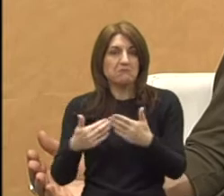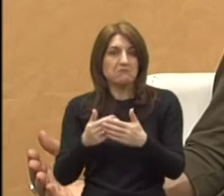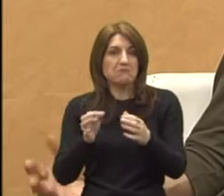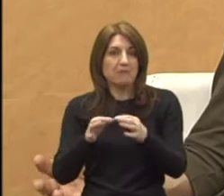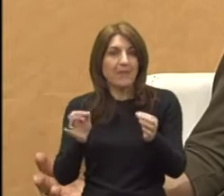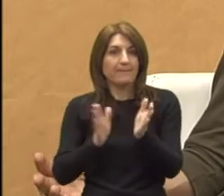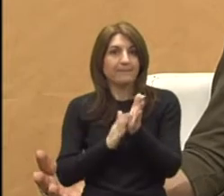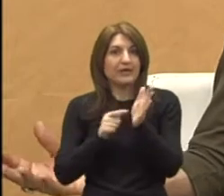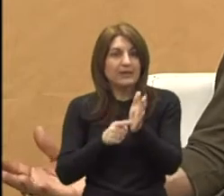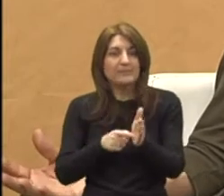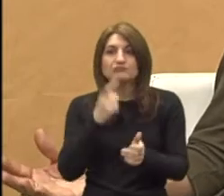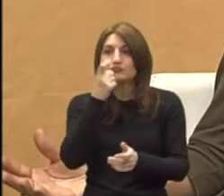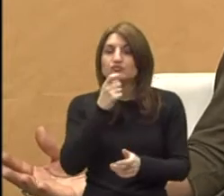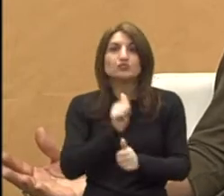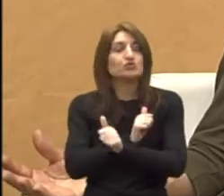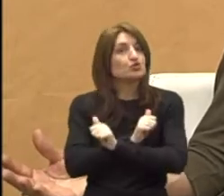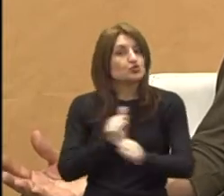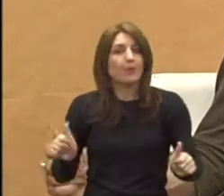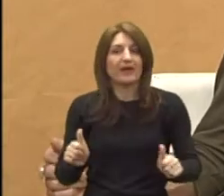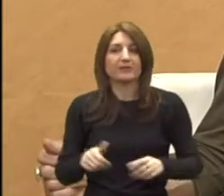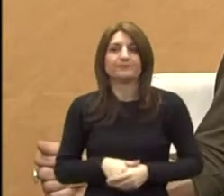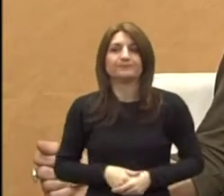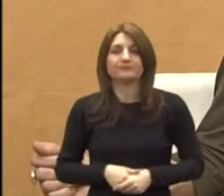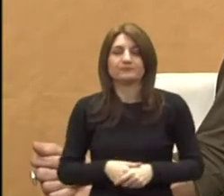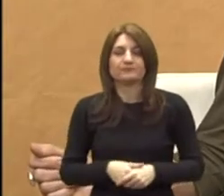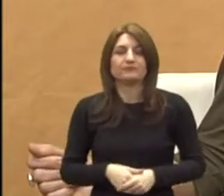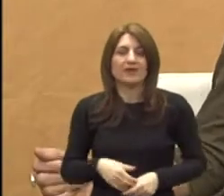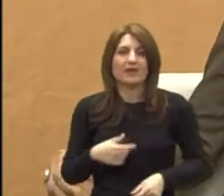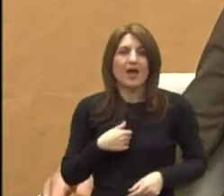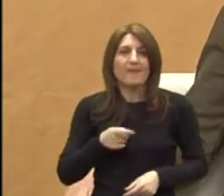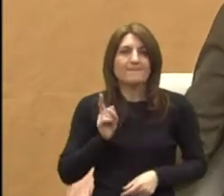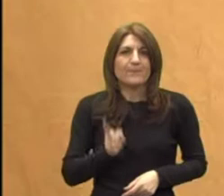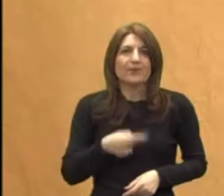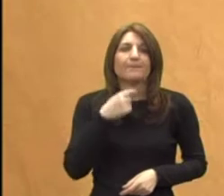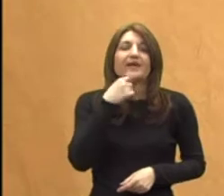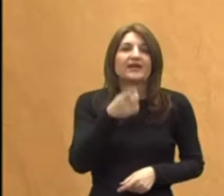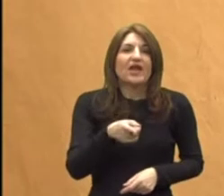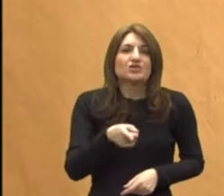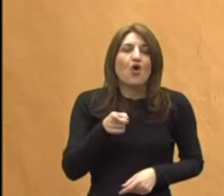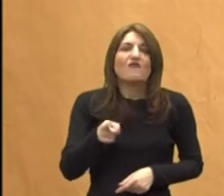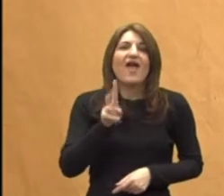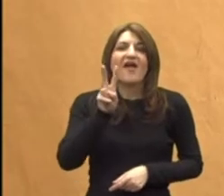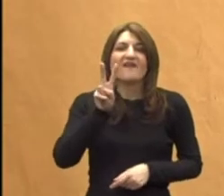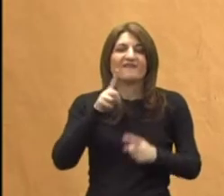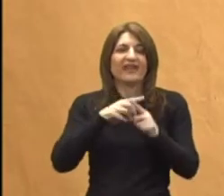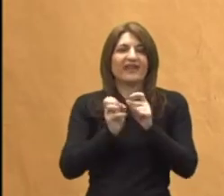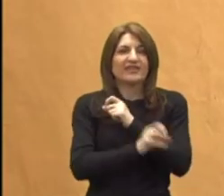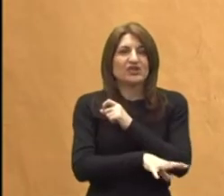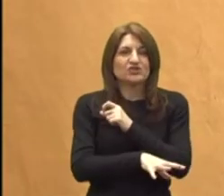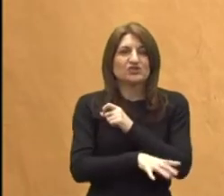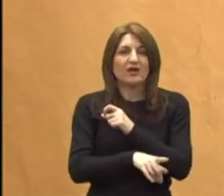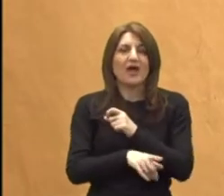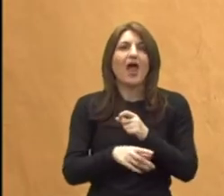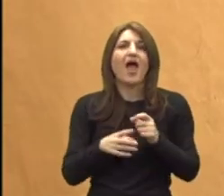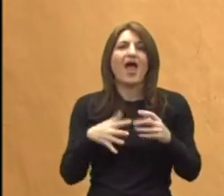izvrstan. Savršen. Ja ću ipak morati reći gledateljima, to je vrtić potočnica, grada Vukovara